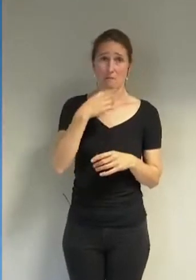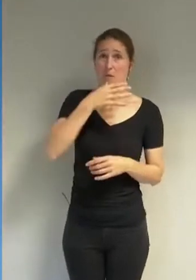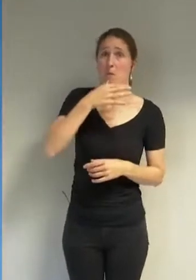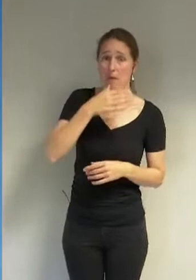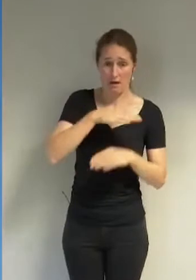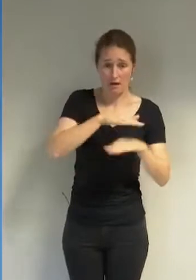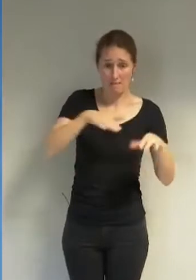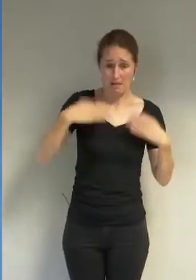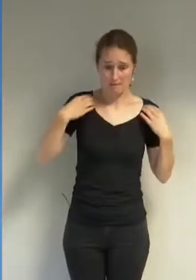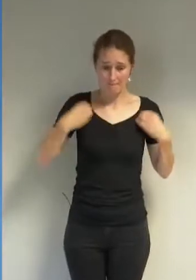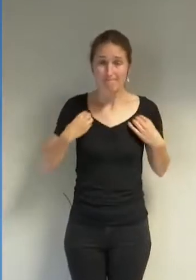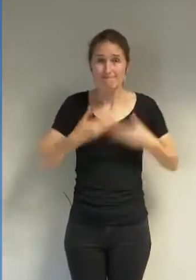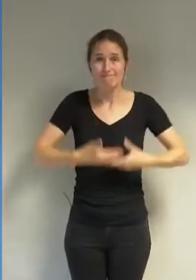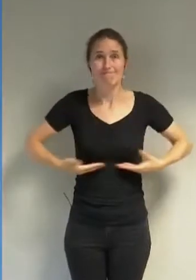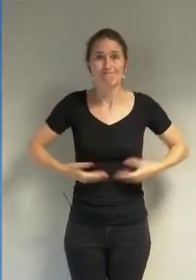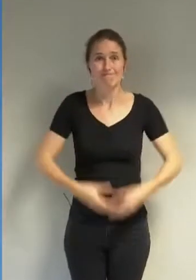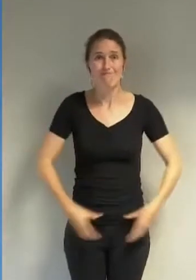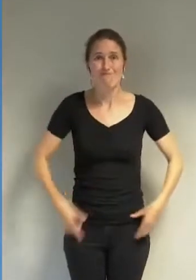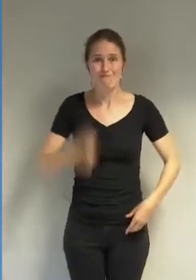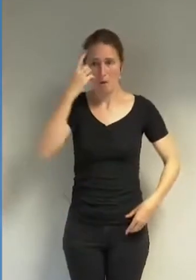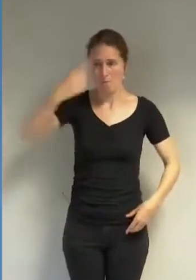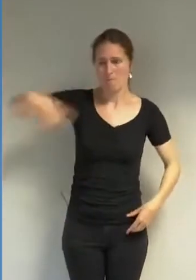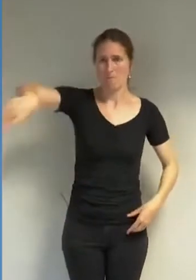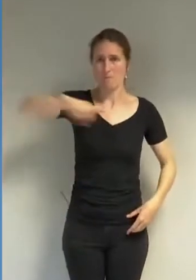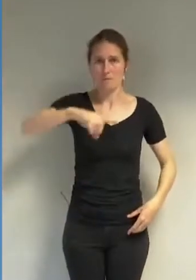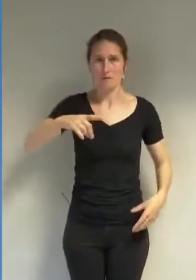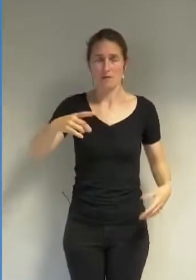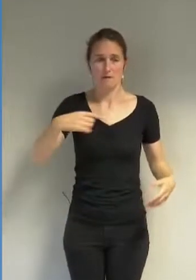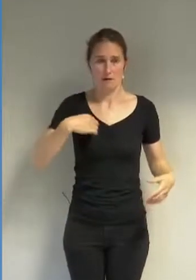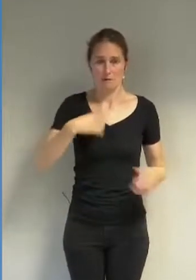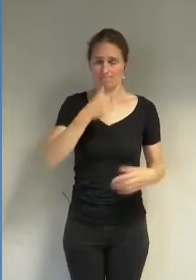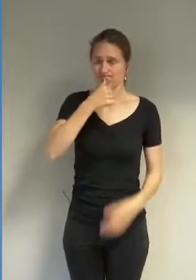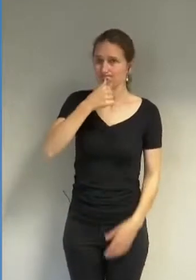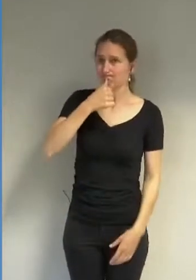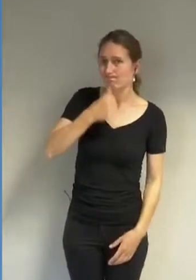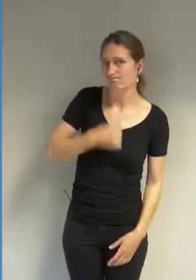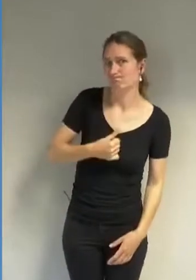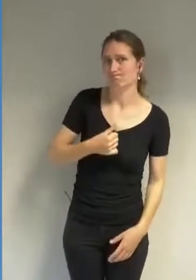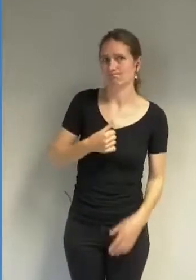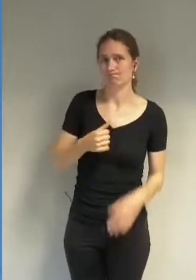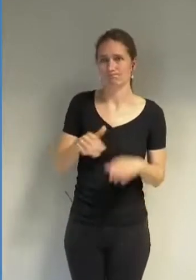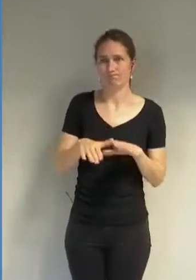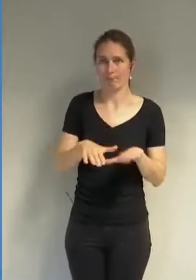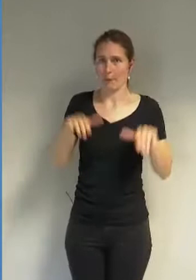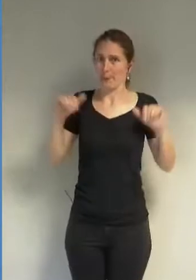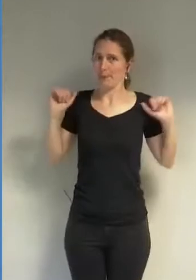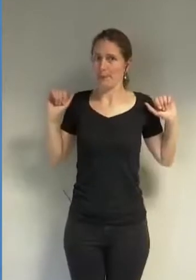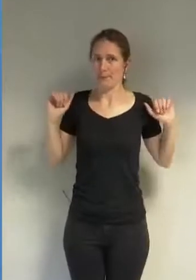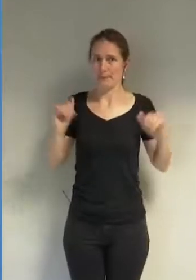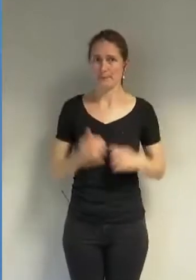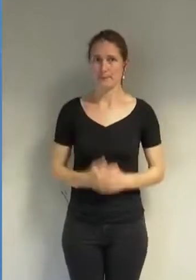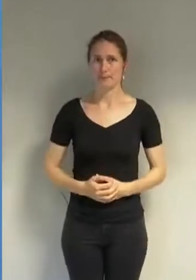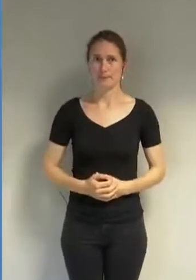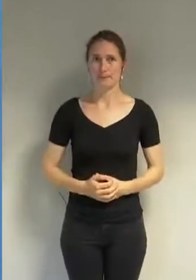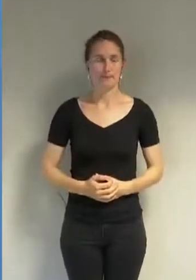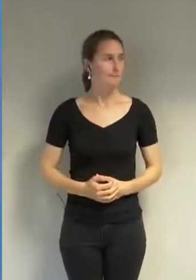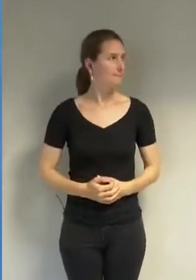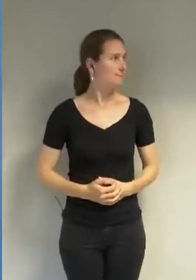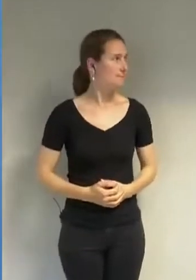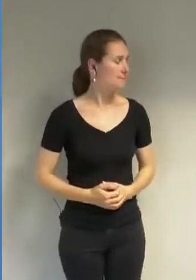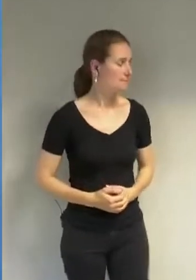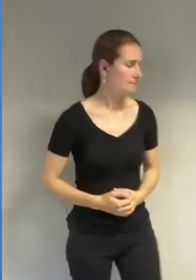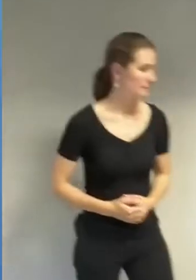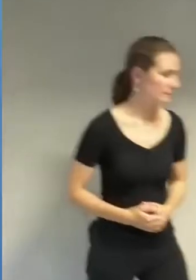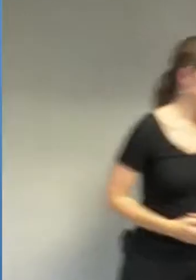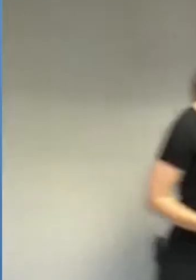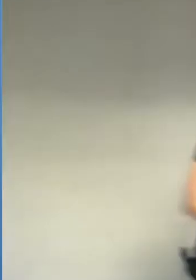bain, comme tout le monde, n'auront d'autre choix que de s'exclure d'elles-mêmes. Les piscines, bien sûr.